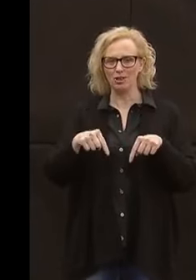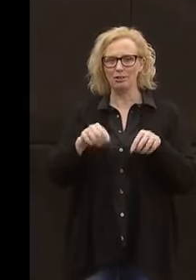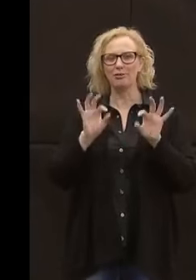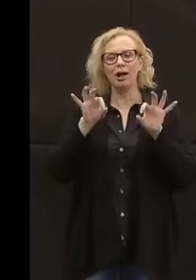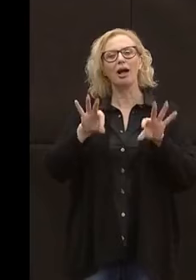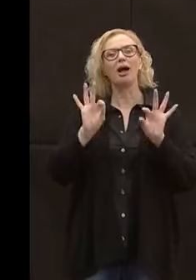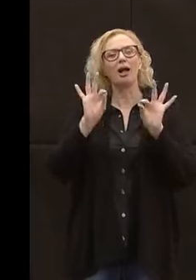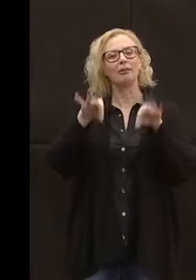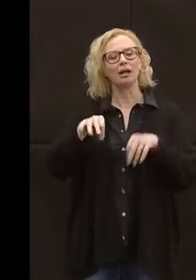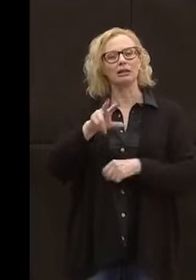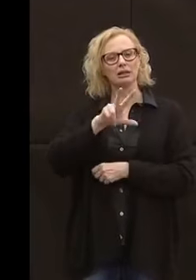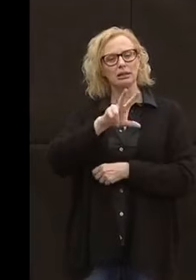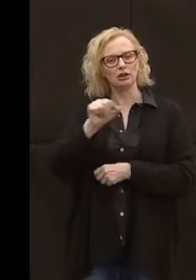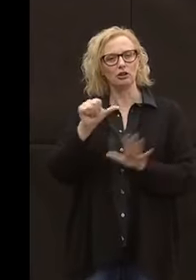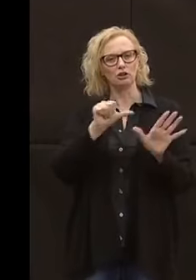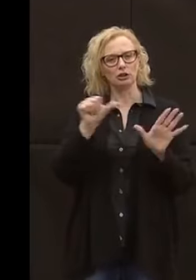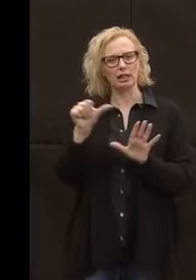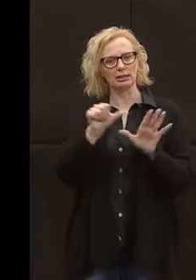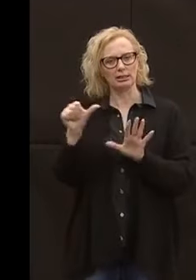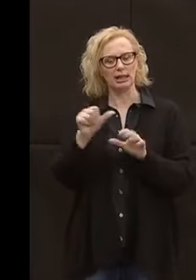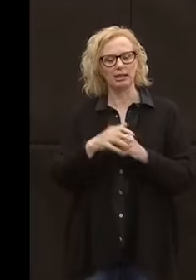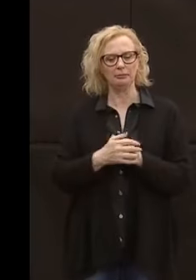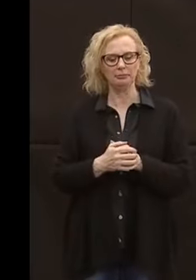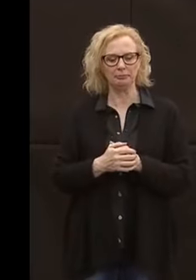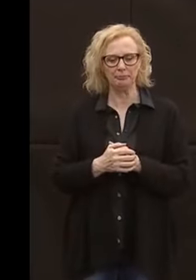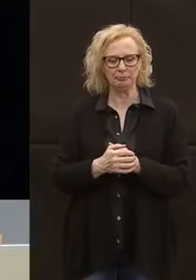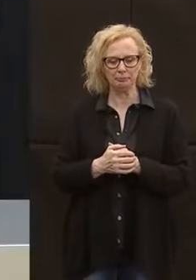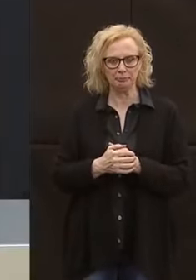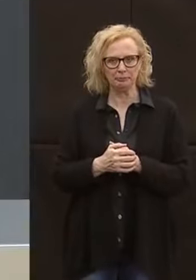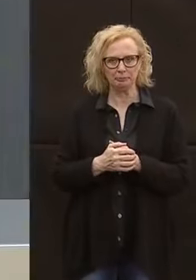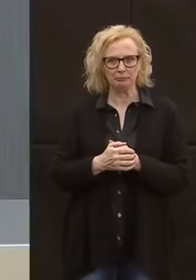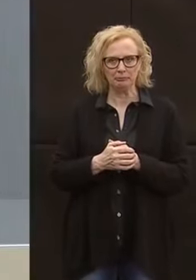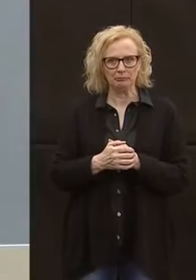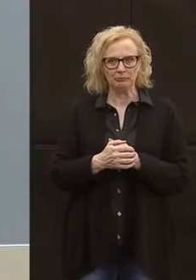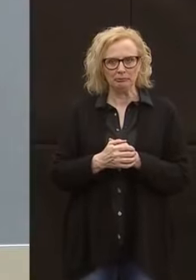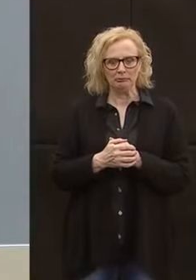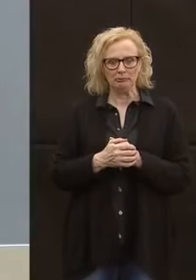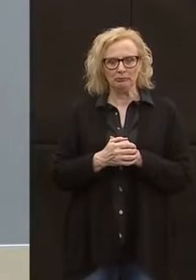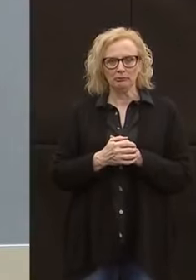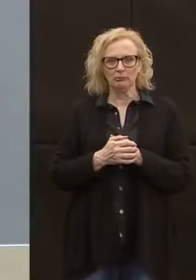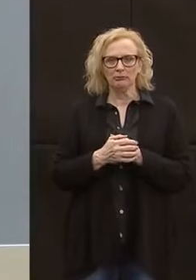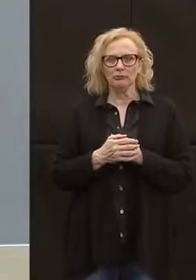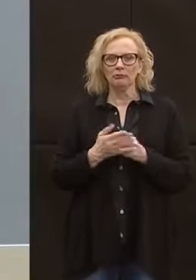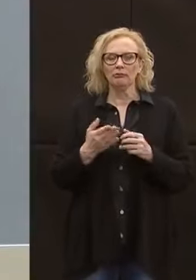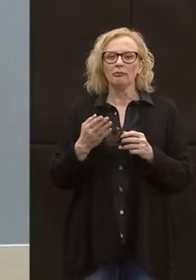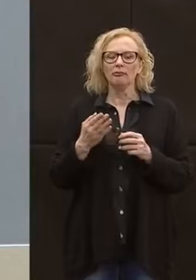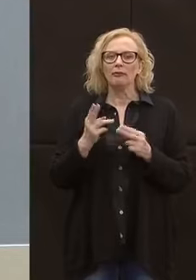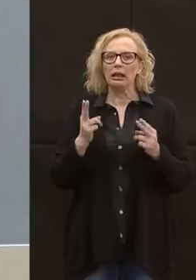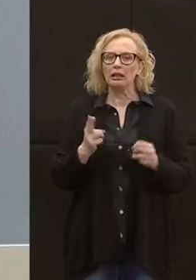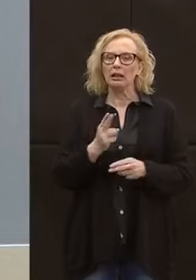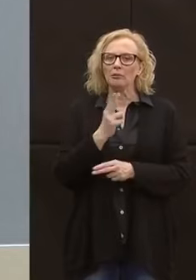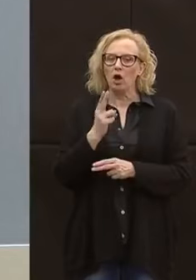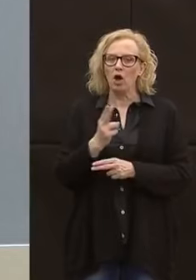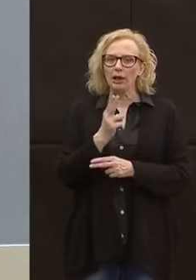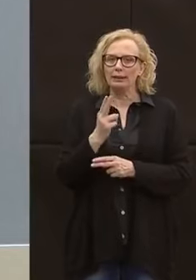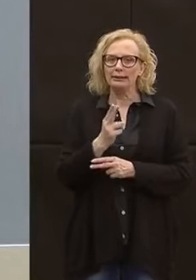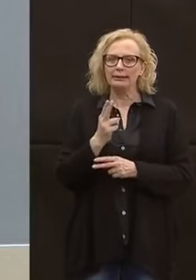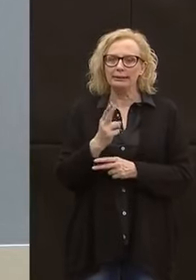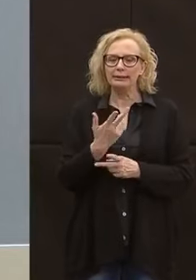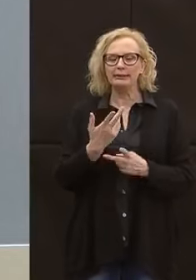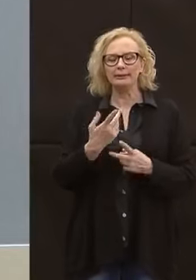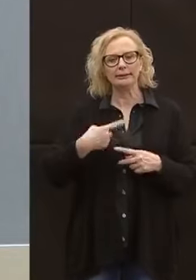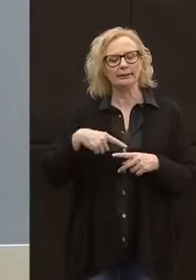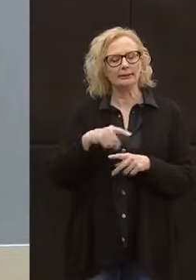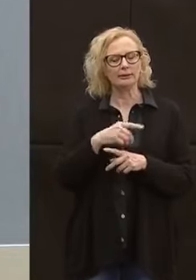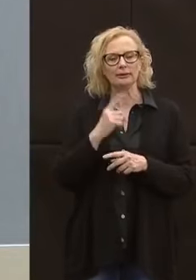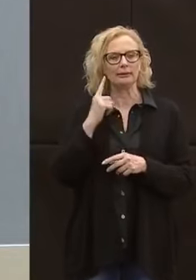366 per quanto riguarda appunto i decessi che come sempre va tutta